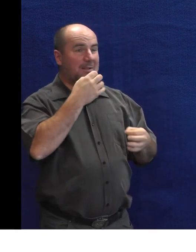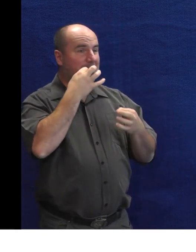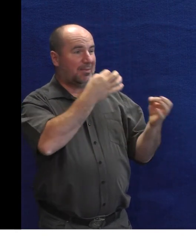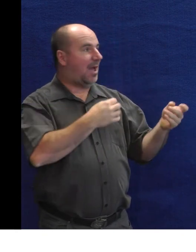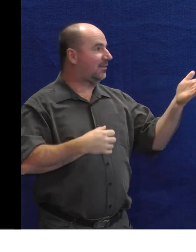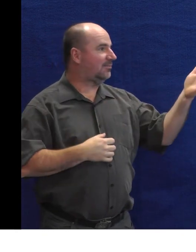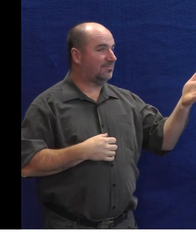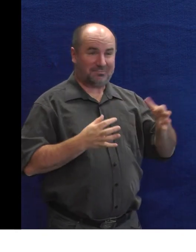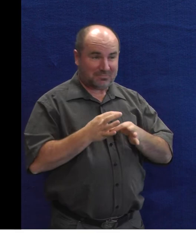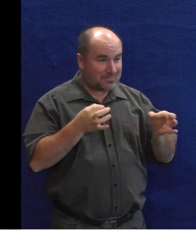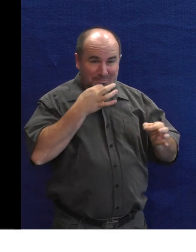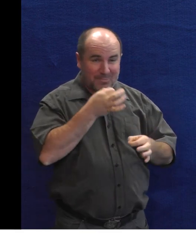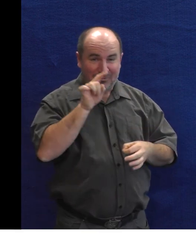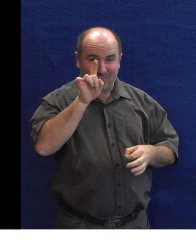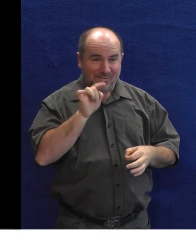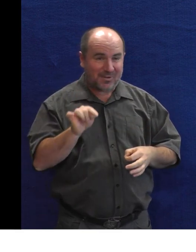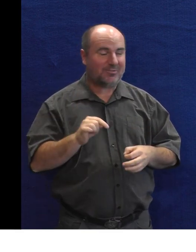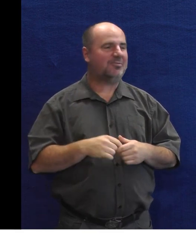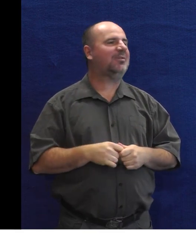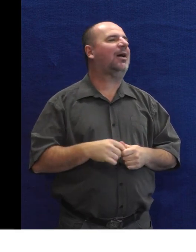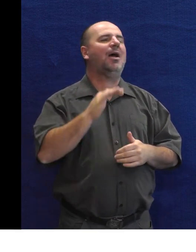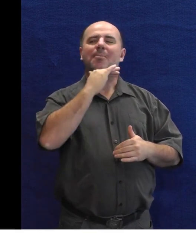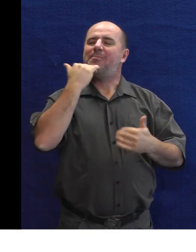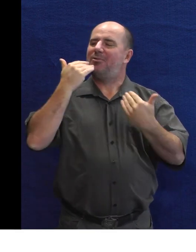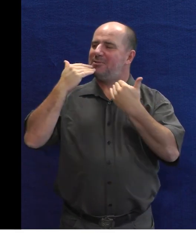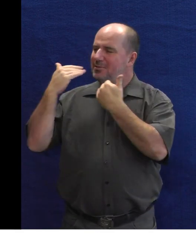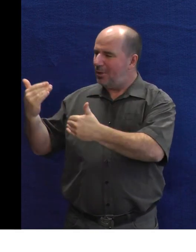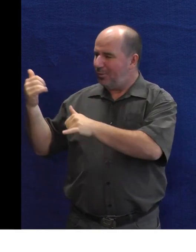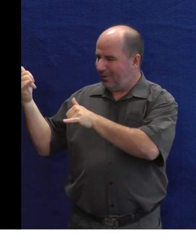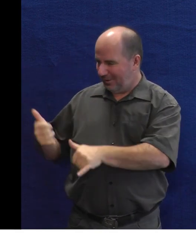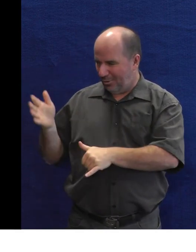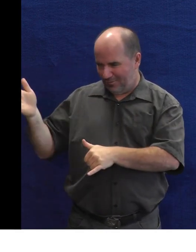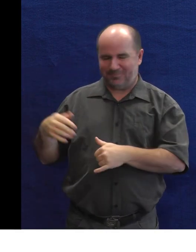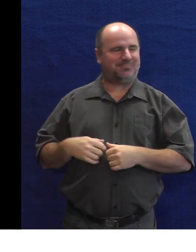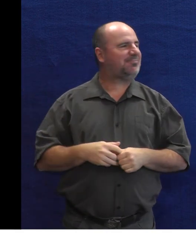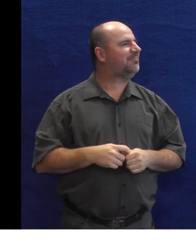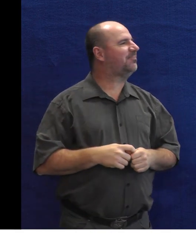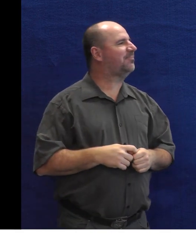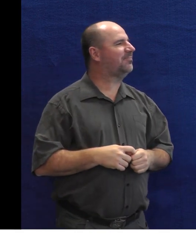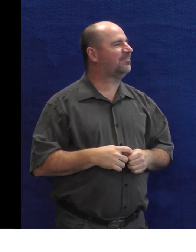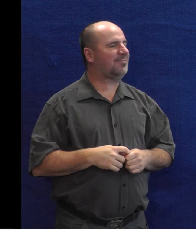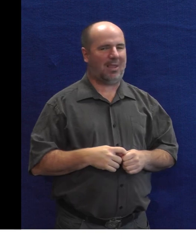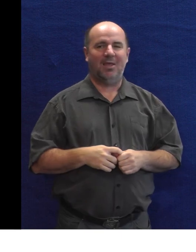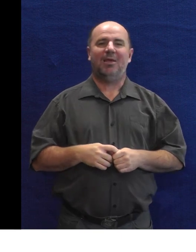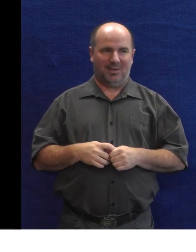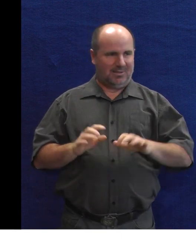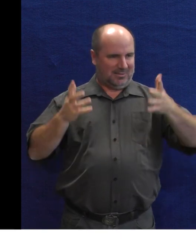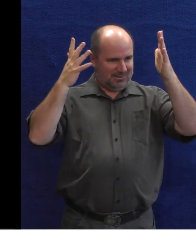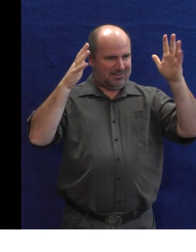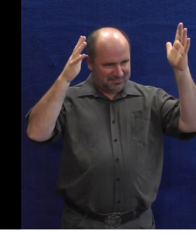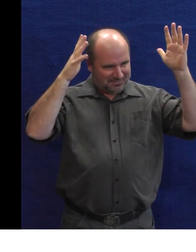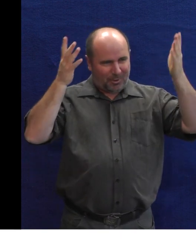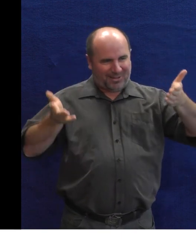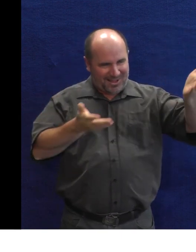nevypadá to, tak já bych moc poděkoval nejenom Jirkovi za skvělou a praktickou prezentaci, která si